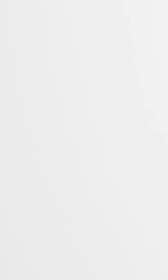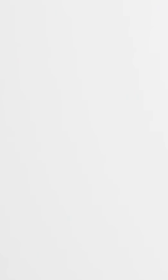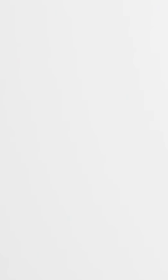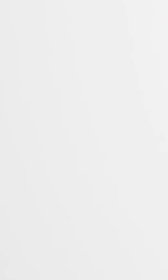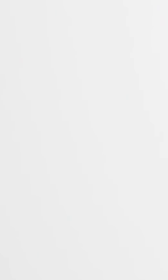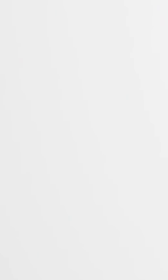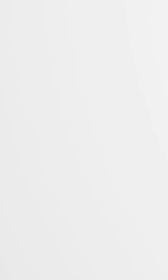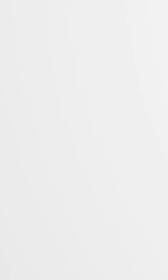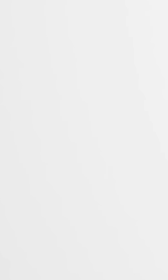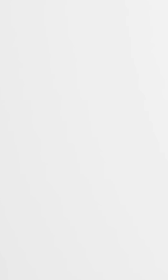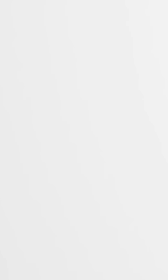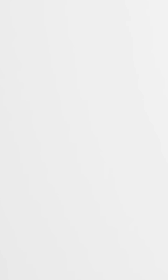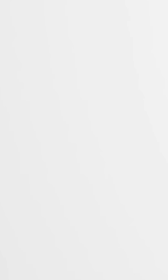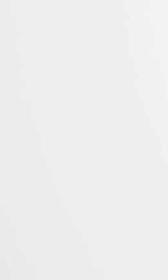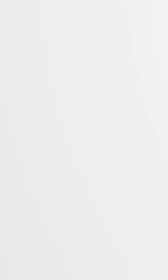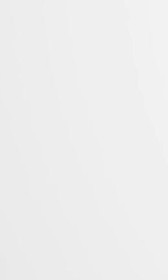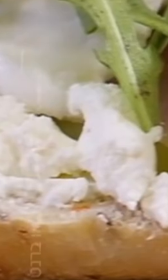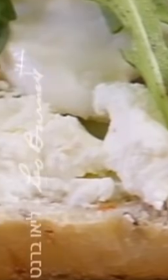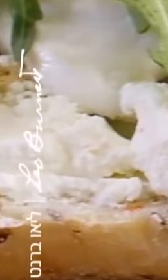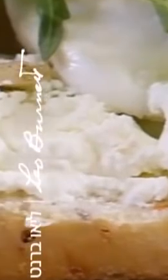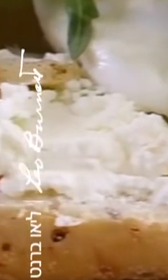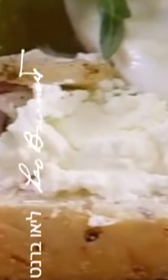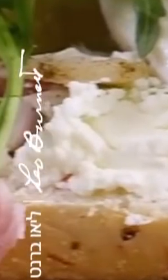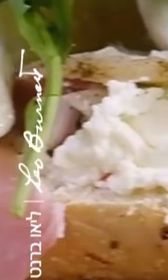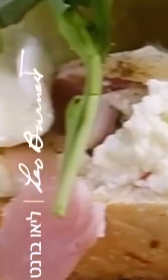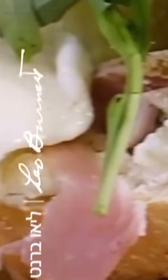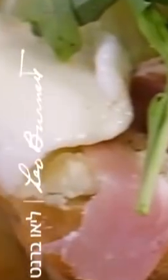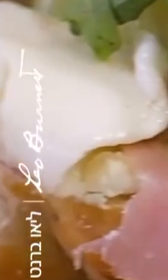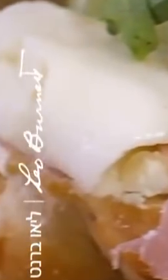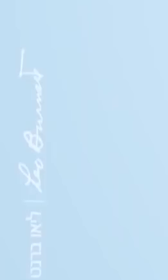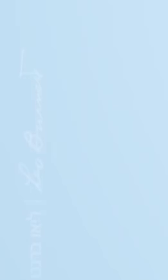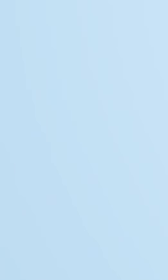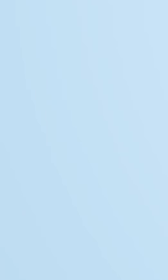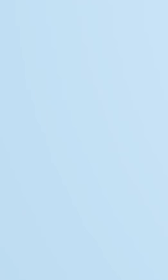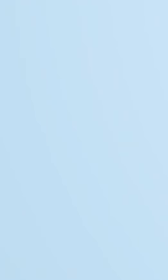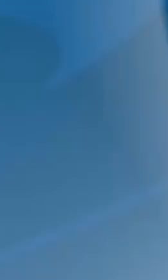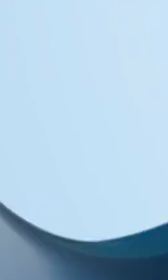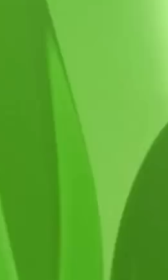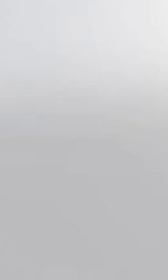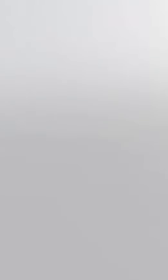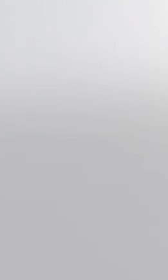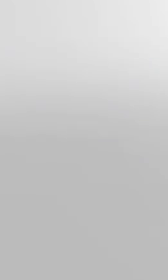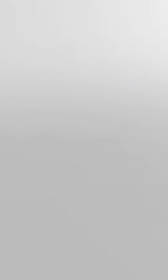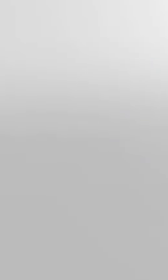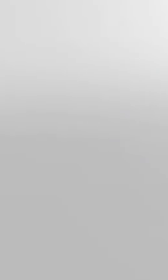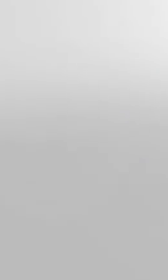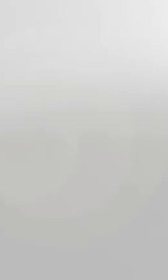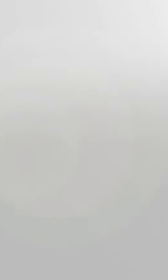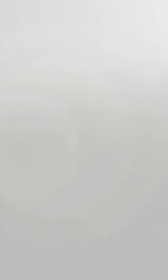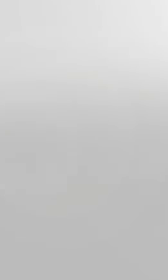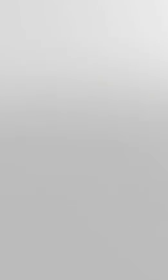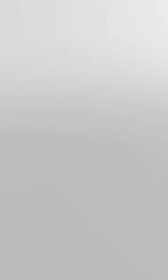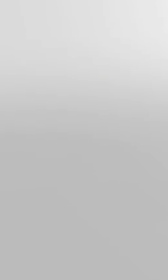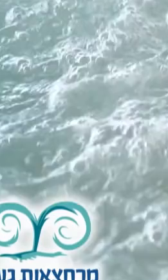התחזית בחסות לפני שדואגים למסעדות בחול, דואגים לבריאות. ביטוחי ניסיות לחול של